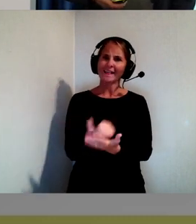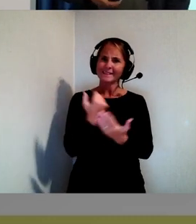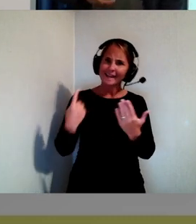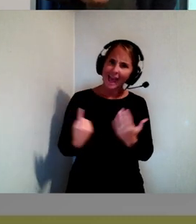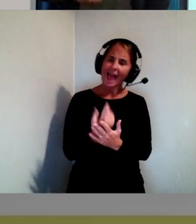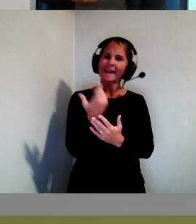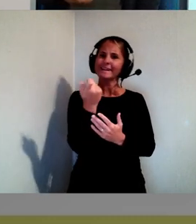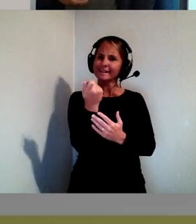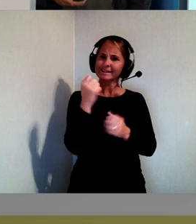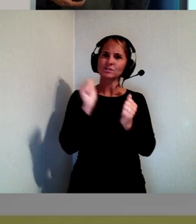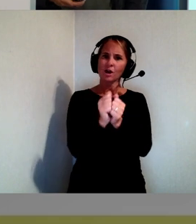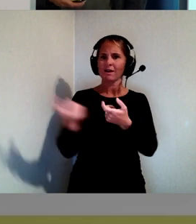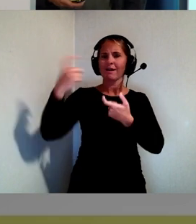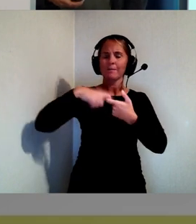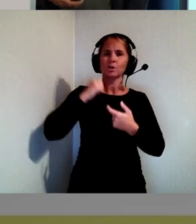på tillgänglighetsområdet.